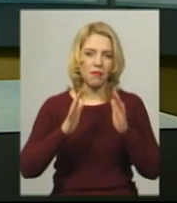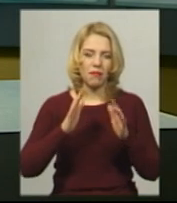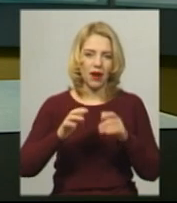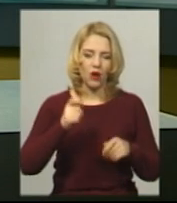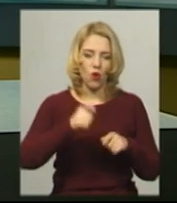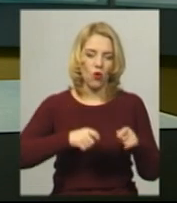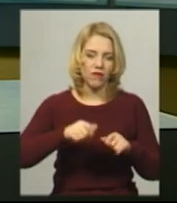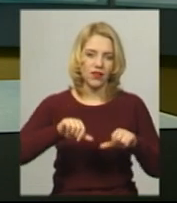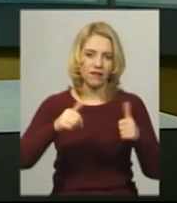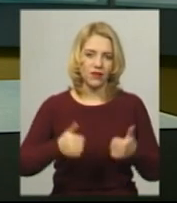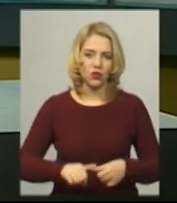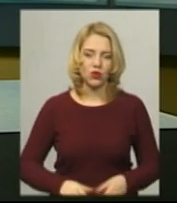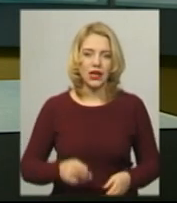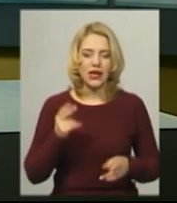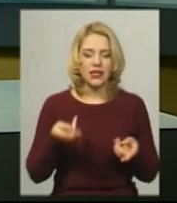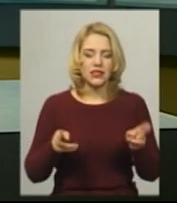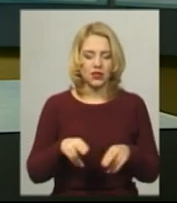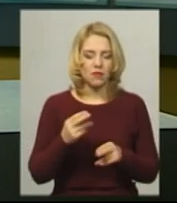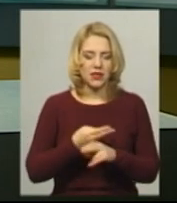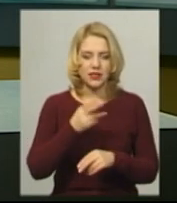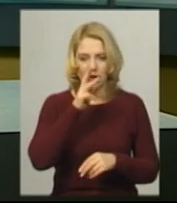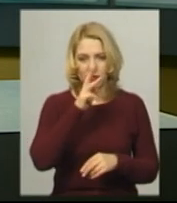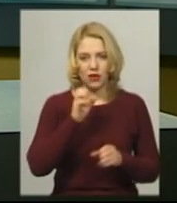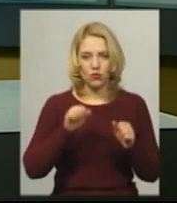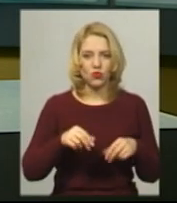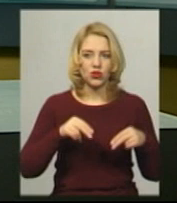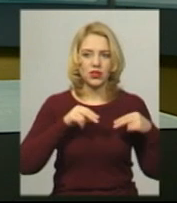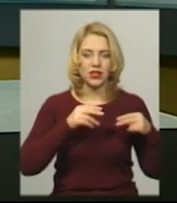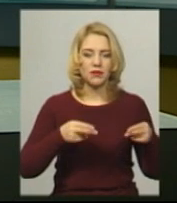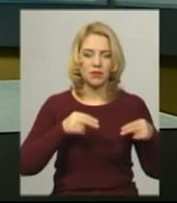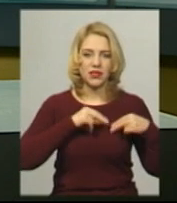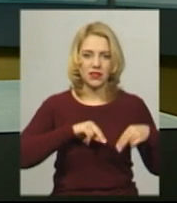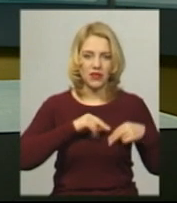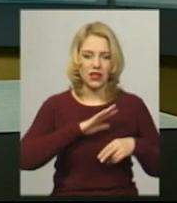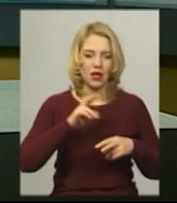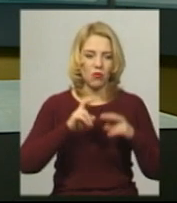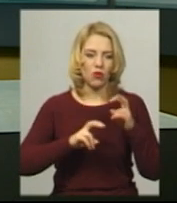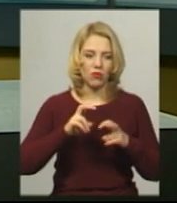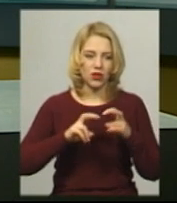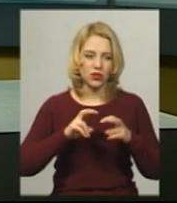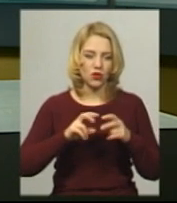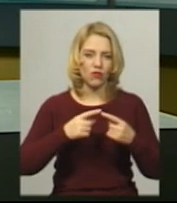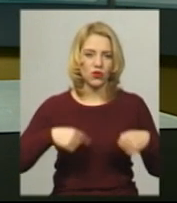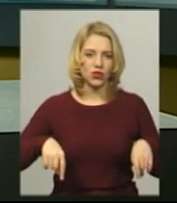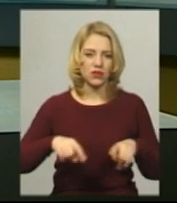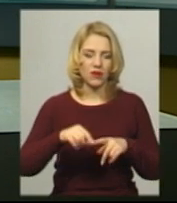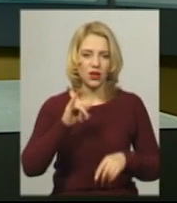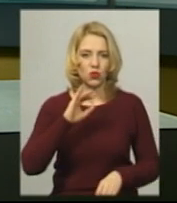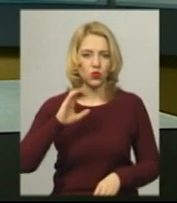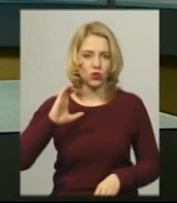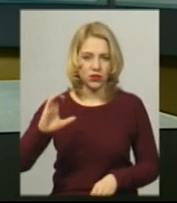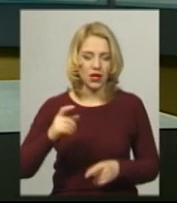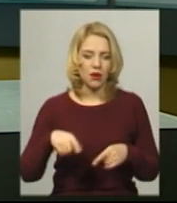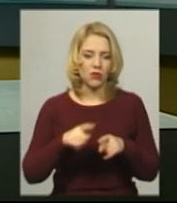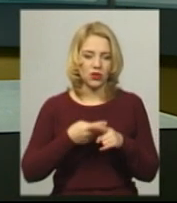Залишитись без зарплат можуть працівники непромислової сфери підприємств Українського товариства «Сліпих». Про це Суспільному розповіла